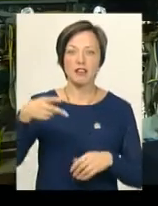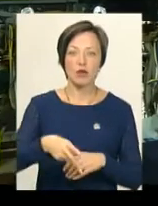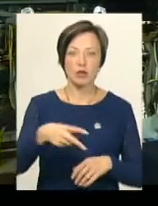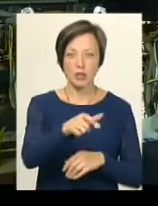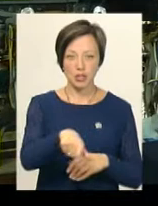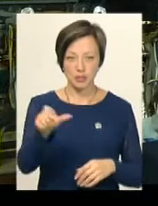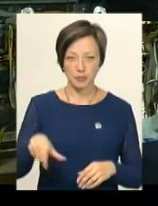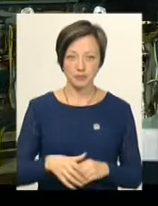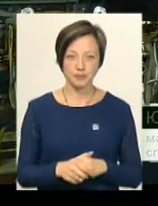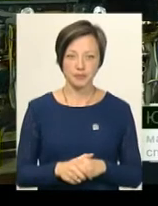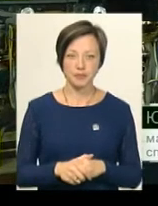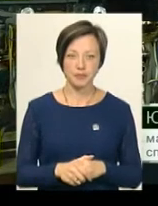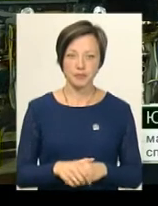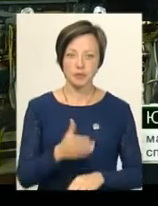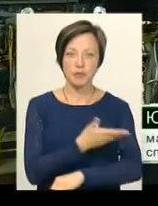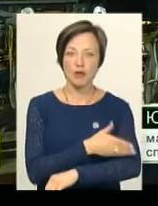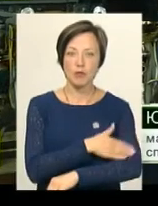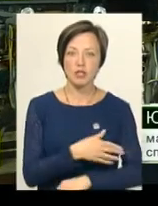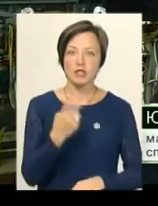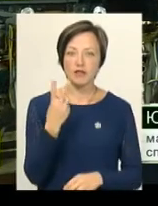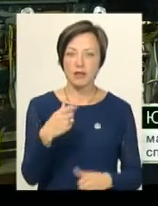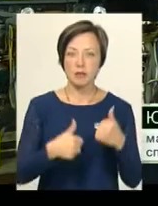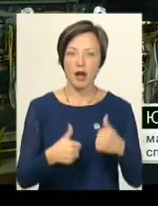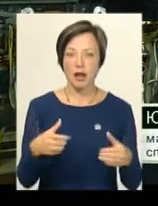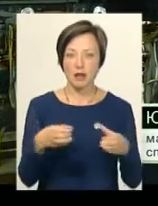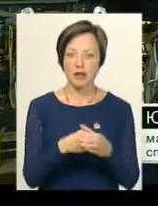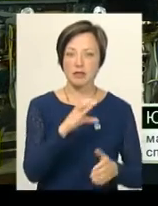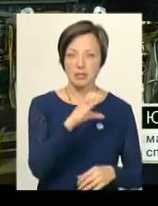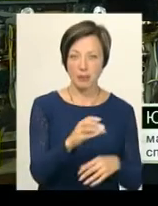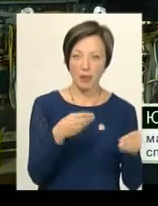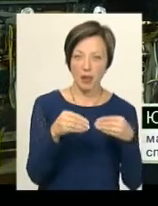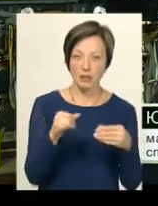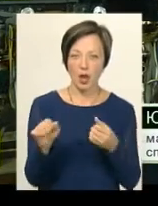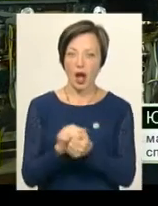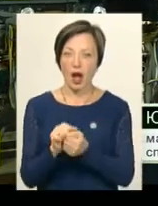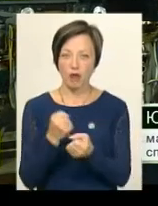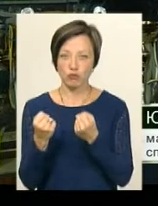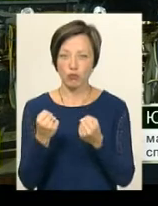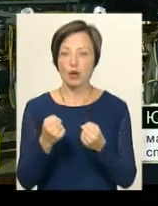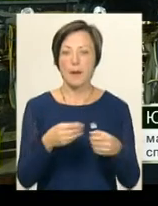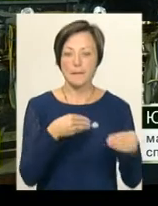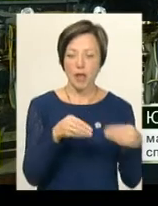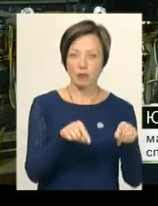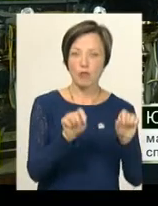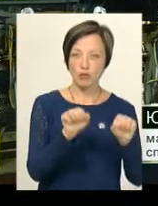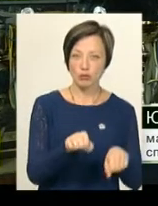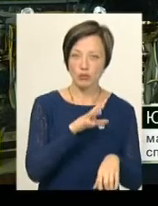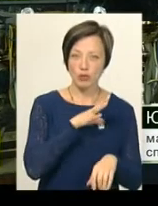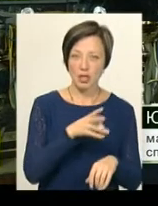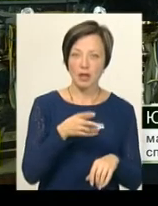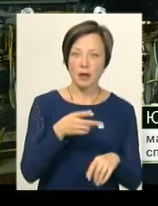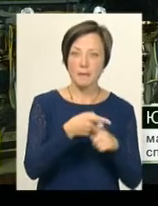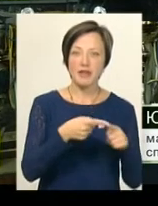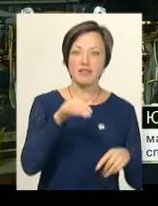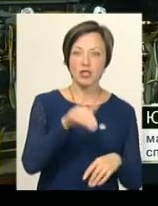В Польщі буде відбуватися два змагання класу С – стендові моделі з пластику і картону. Стосовно пластику, то там може бути пів тисячі